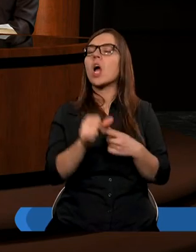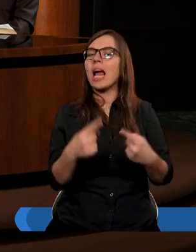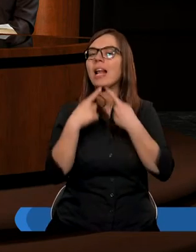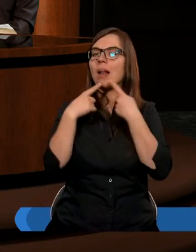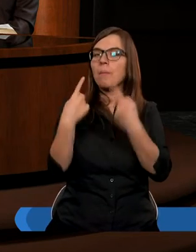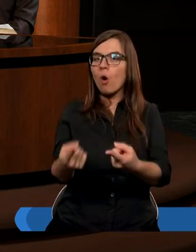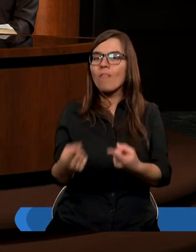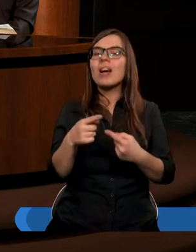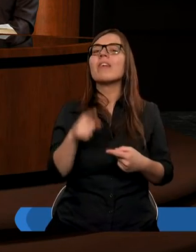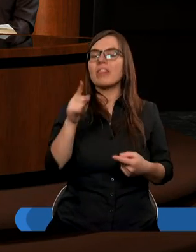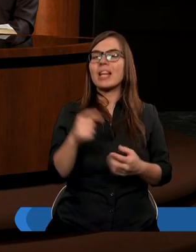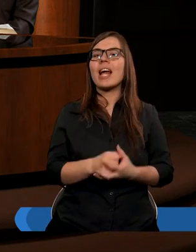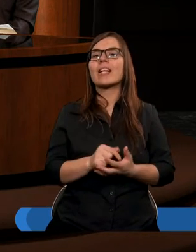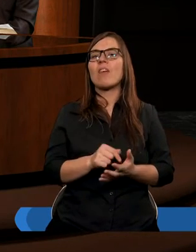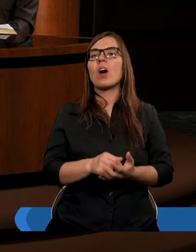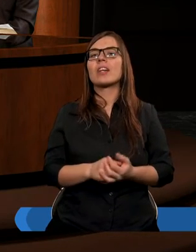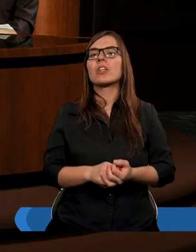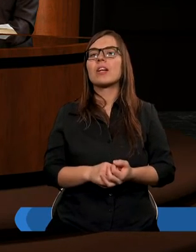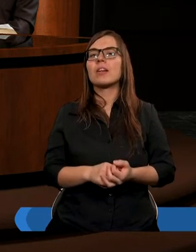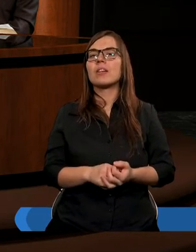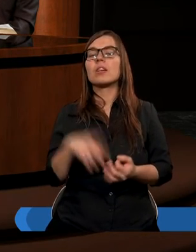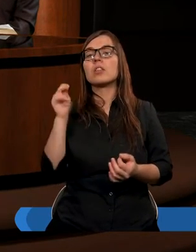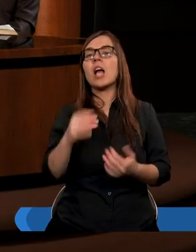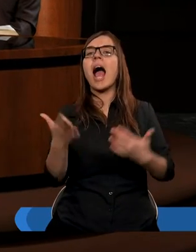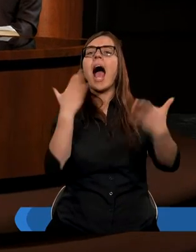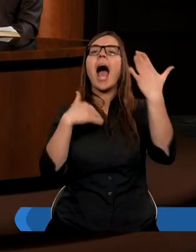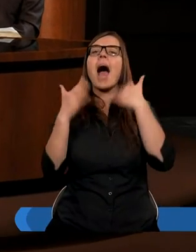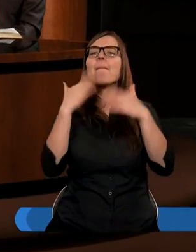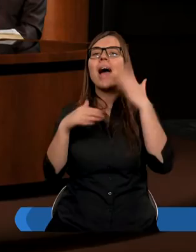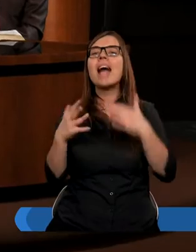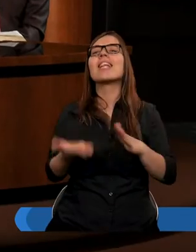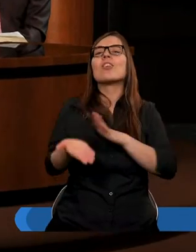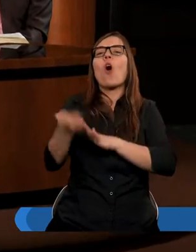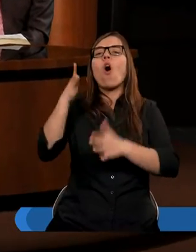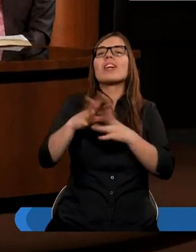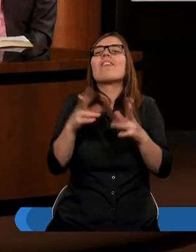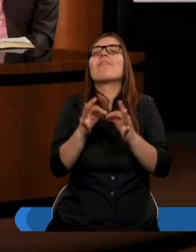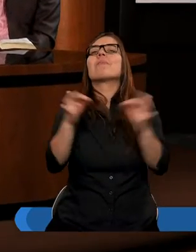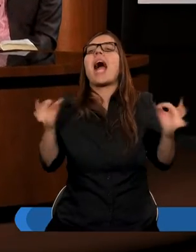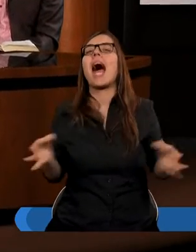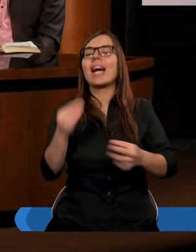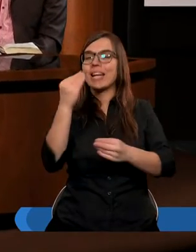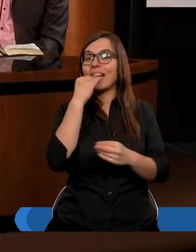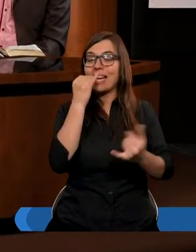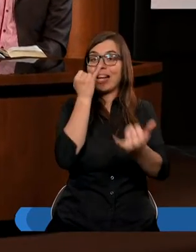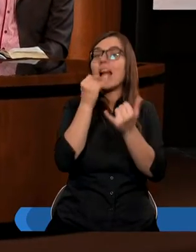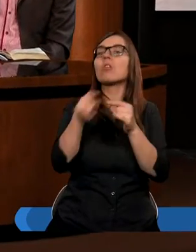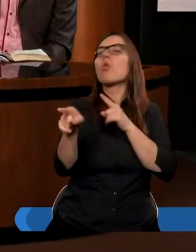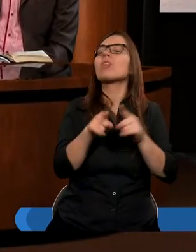powiedzenie polskie, że apetyt rośnie w miarę jedzenia. Jeżeli